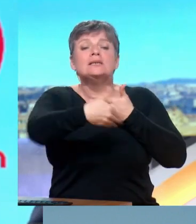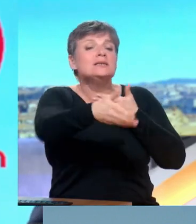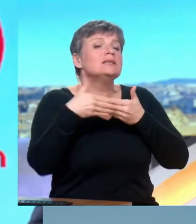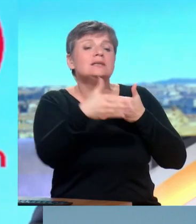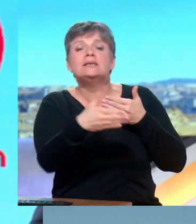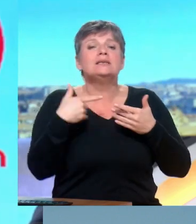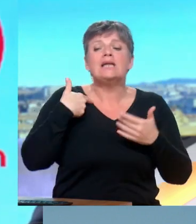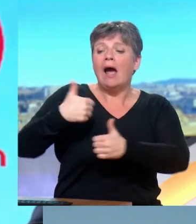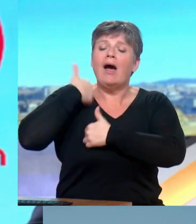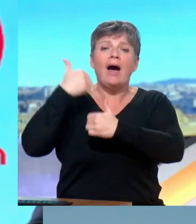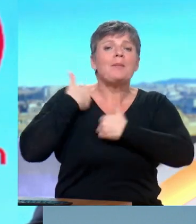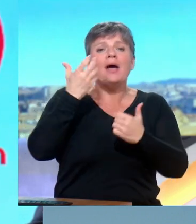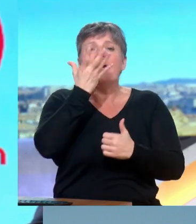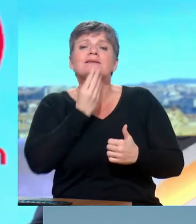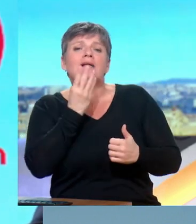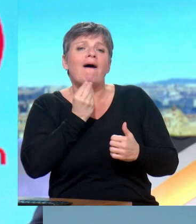israéliennes